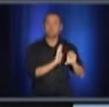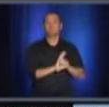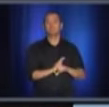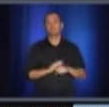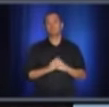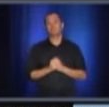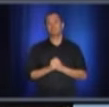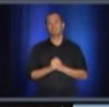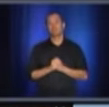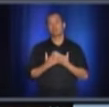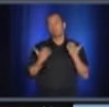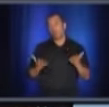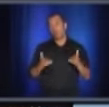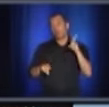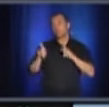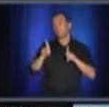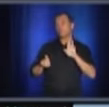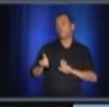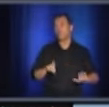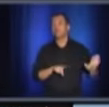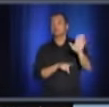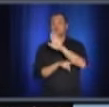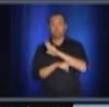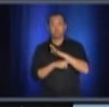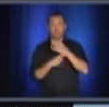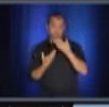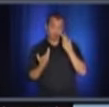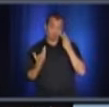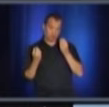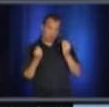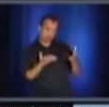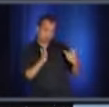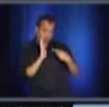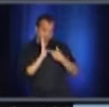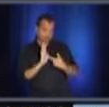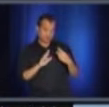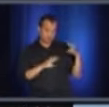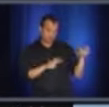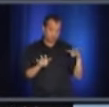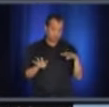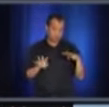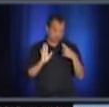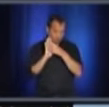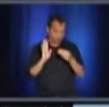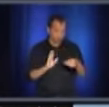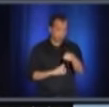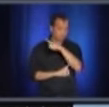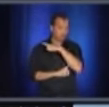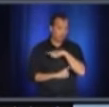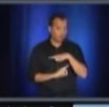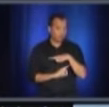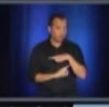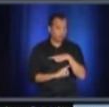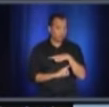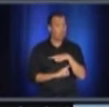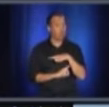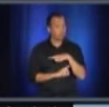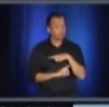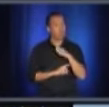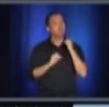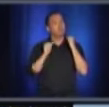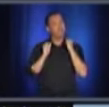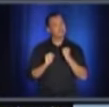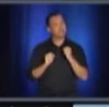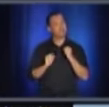population est en train de donner à ces gens-là va faire qu'il encore beaucoup de marge de manœuvre pour diminuer le nombre de